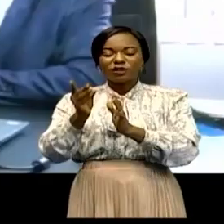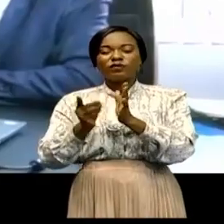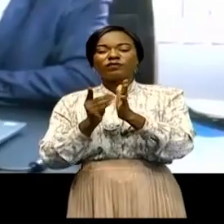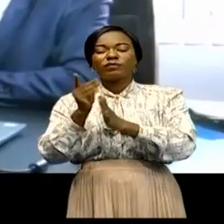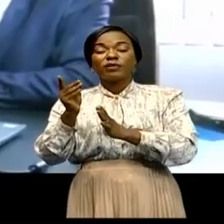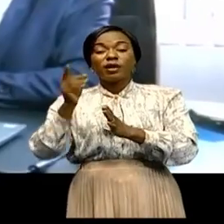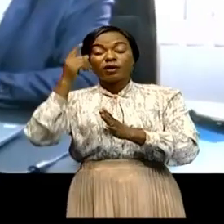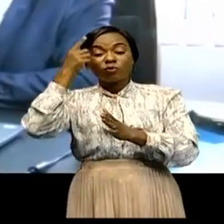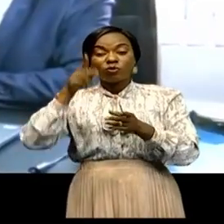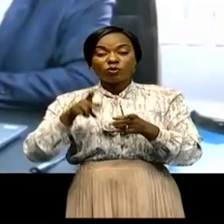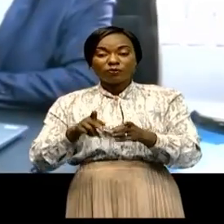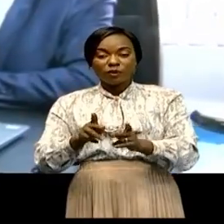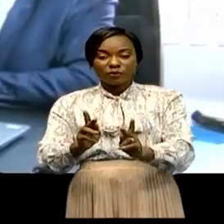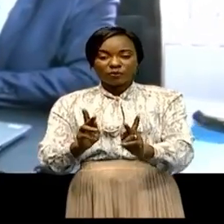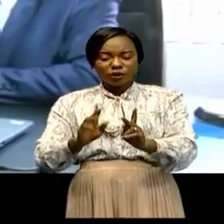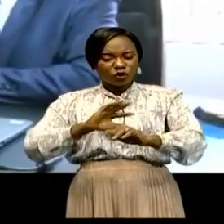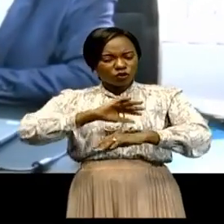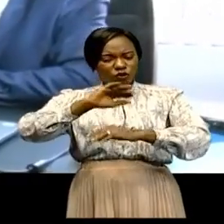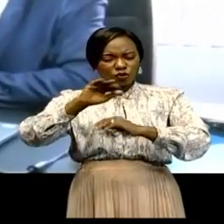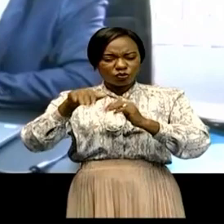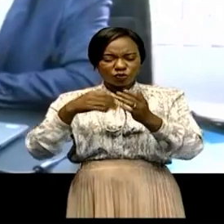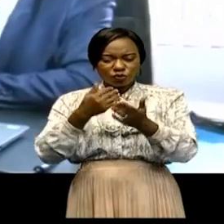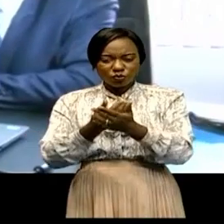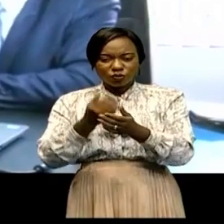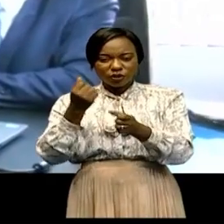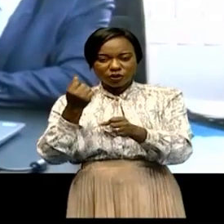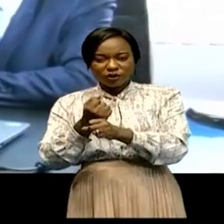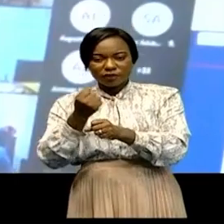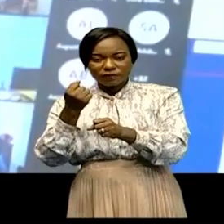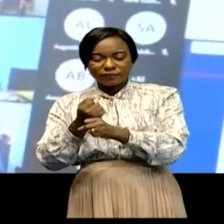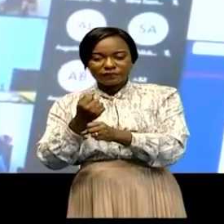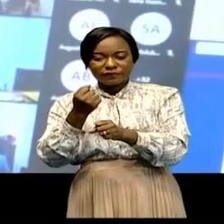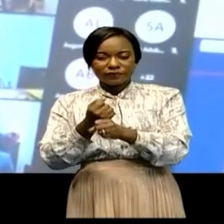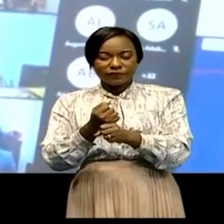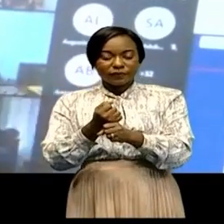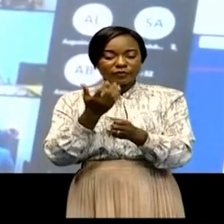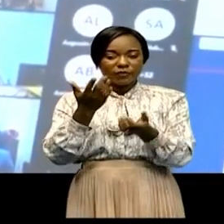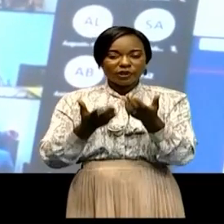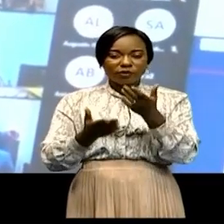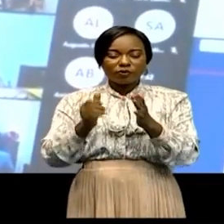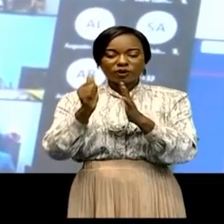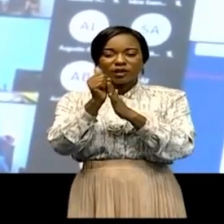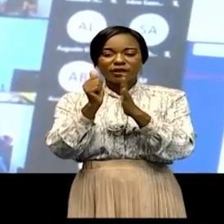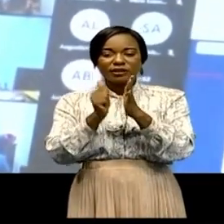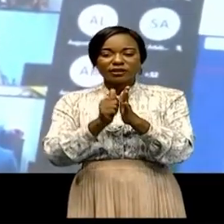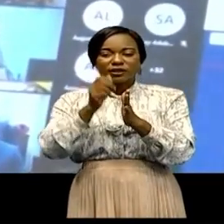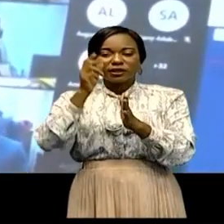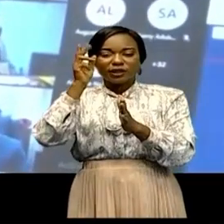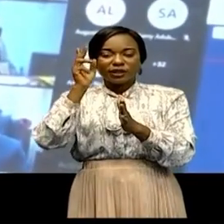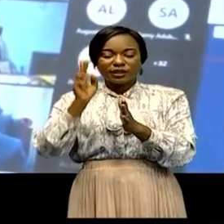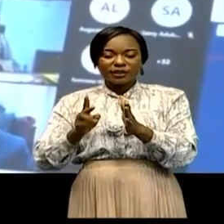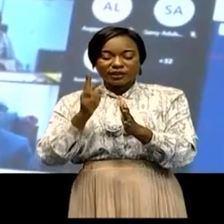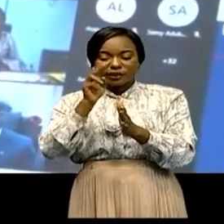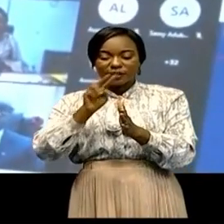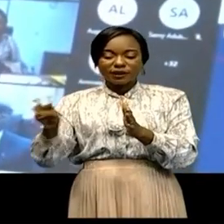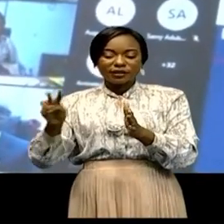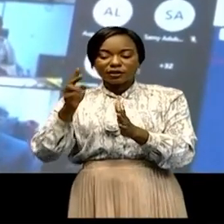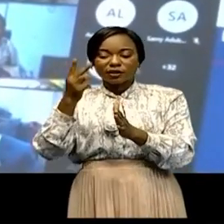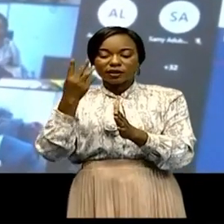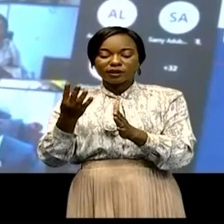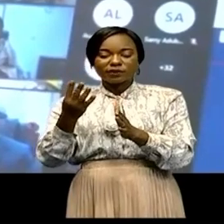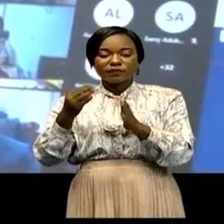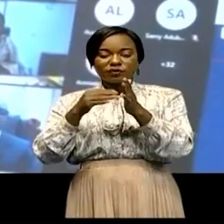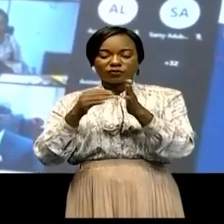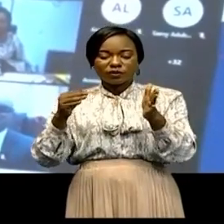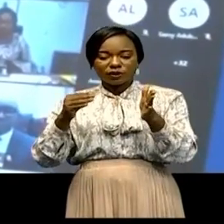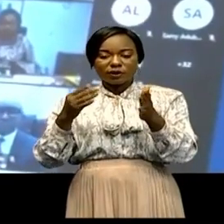afin de permettre le déclenchement de la procédure de leur retrait, conformément à l'article 288 du Code minier. À